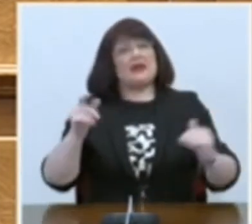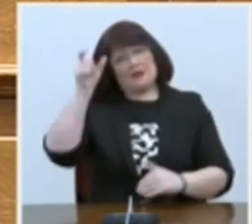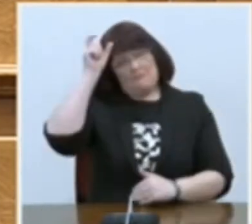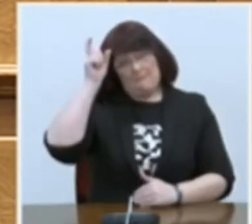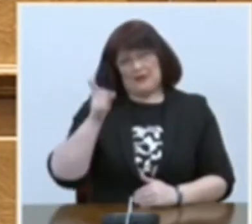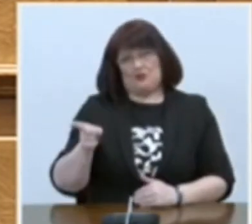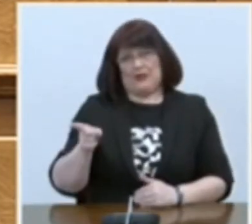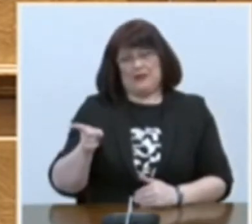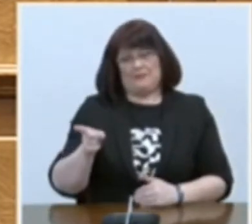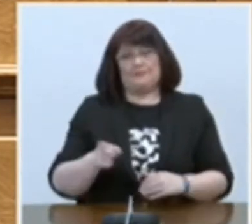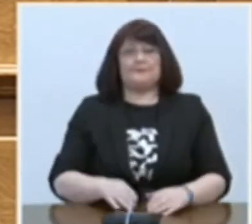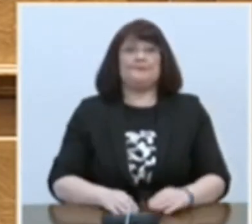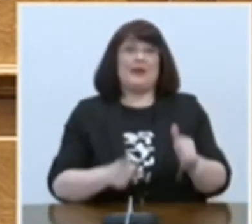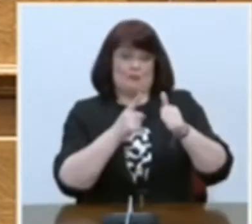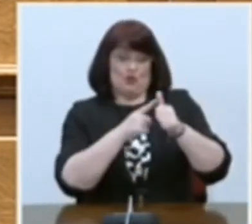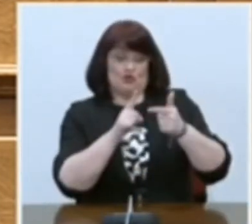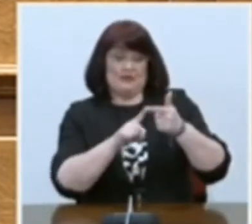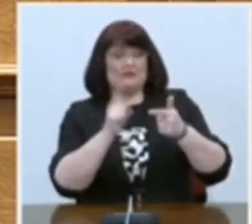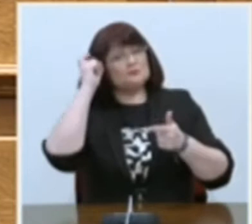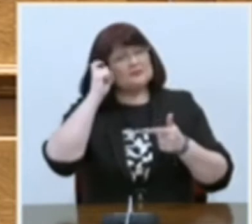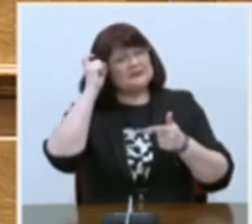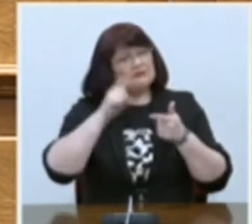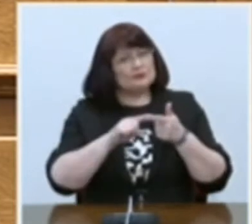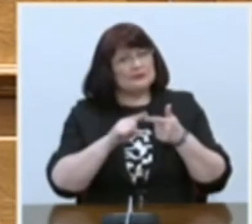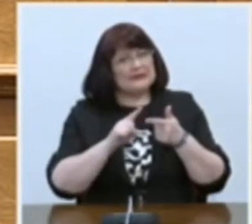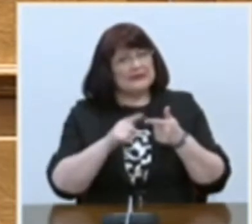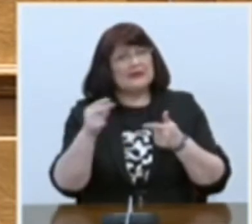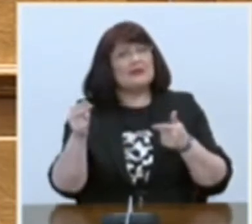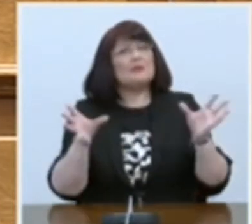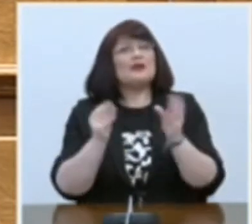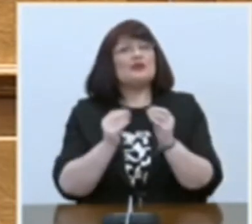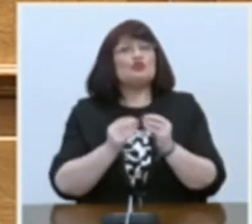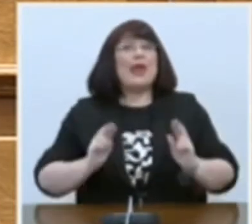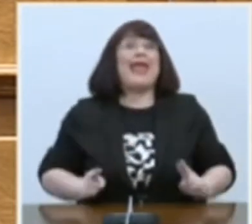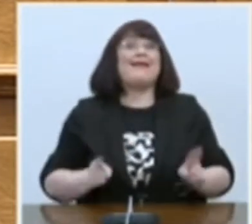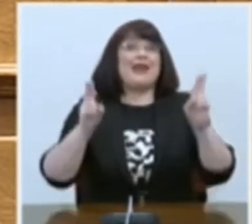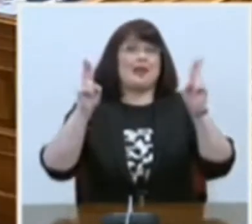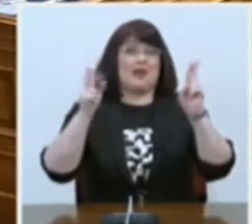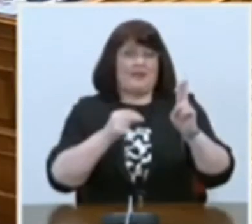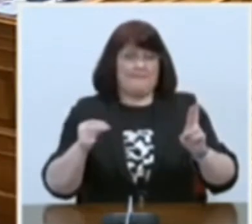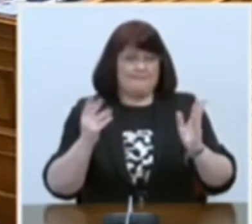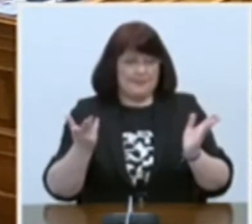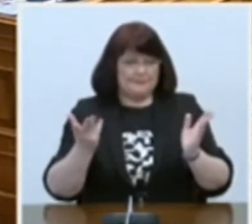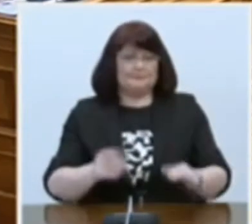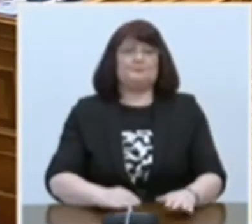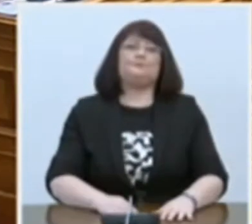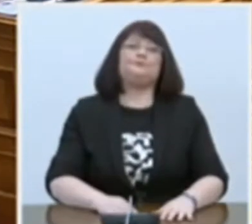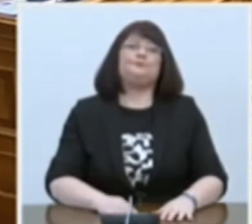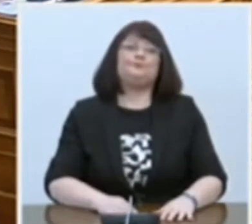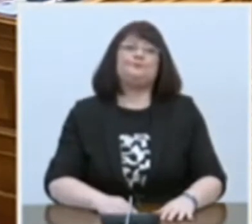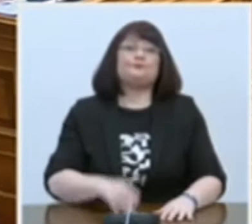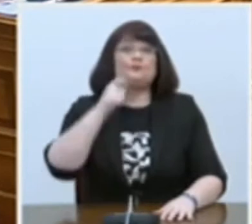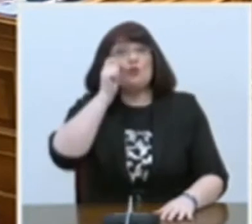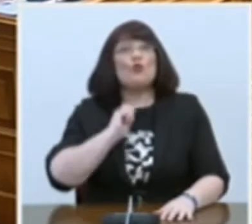Η δεύτερη σκέψη μου αφορά τα ενεργειακά. Η εμπειρία της Ουκρανίας μας